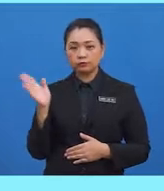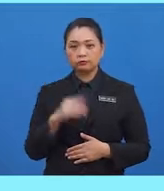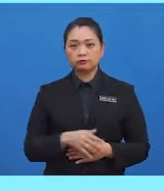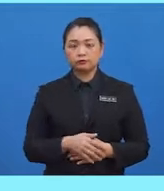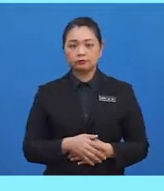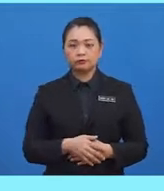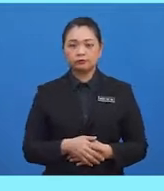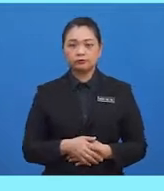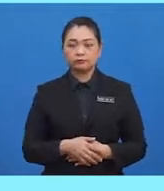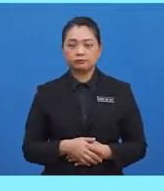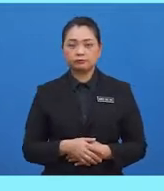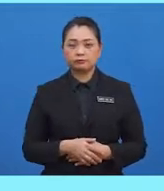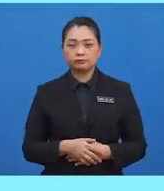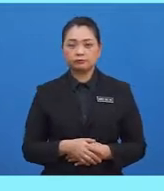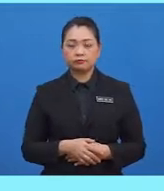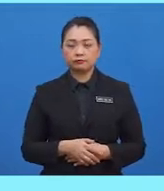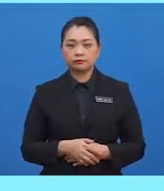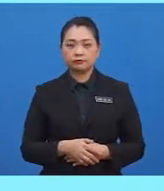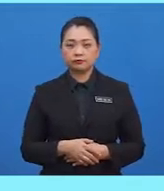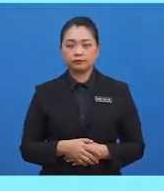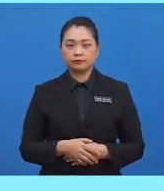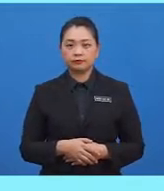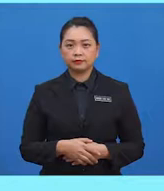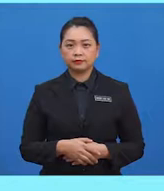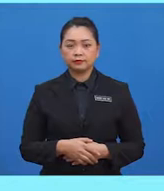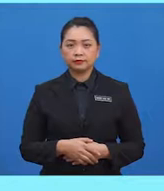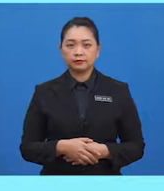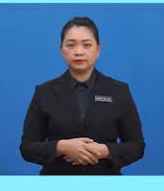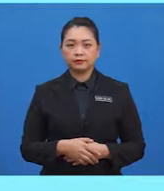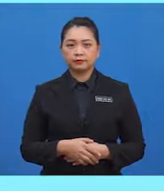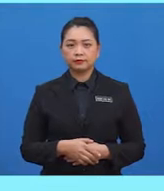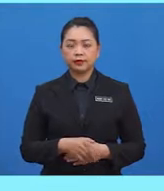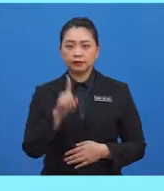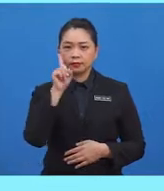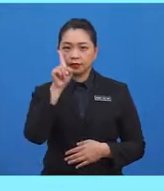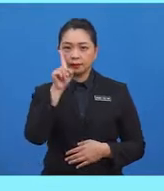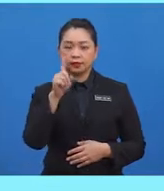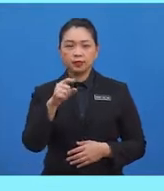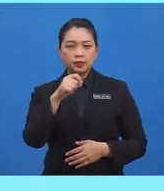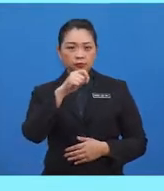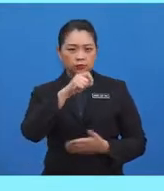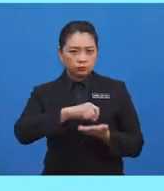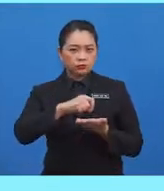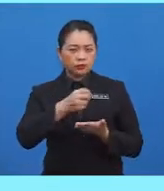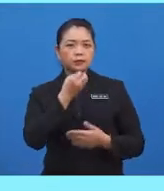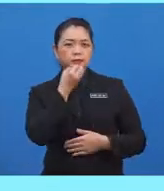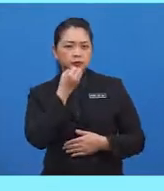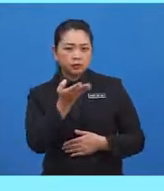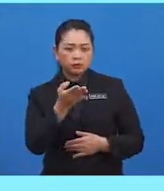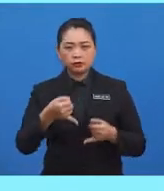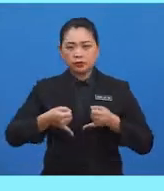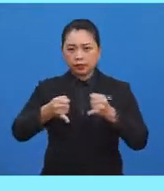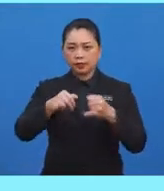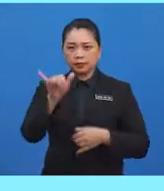paparan ini. Yang pertama, nyatakan jalan yang